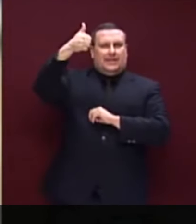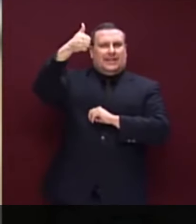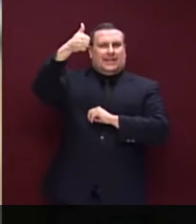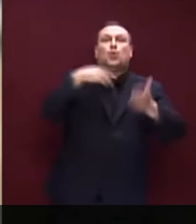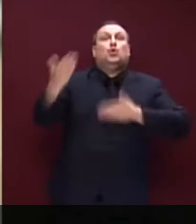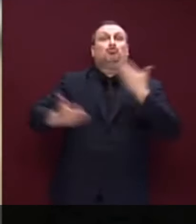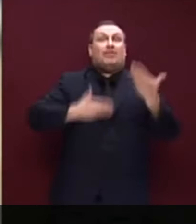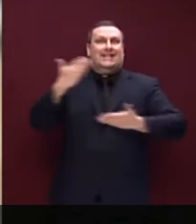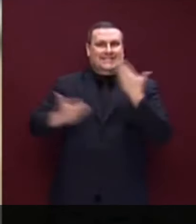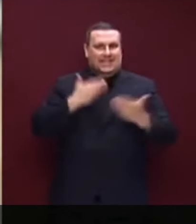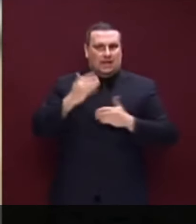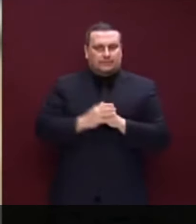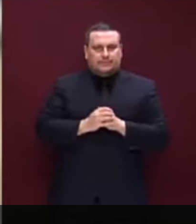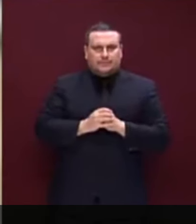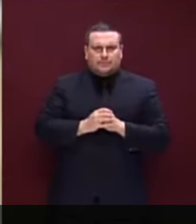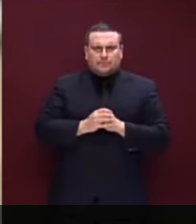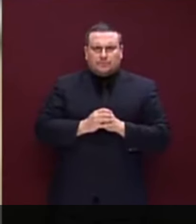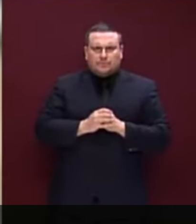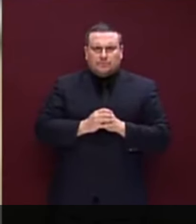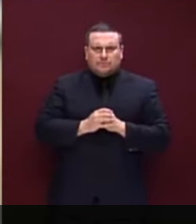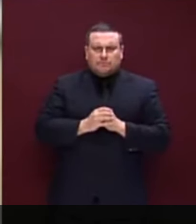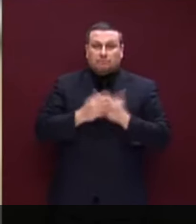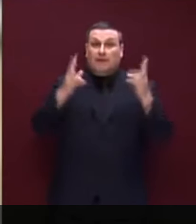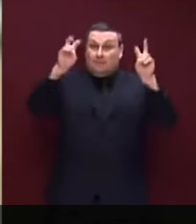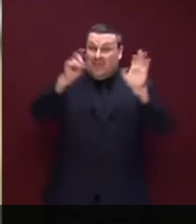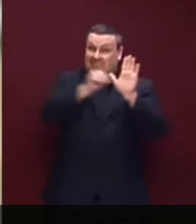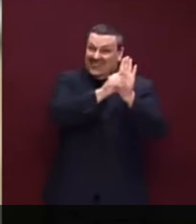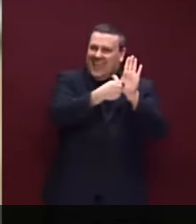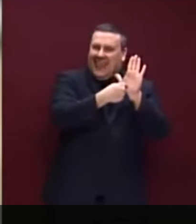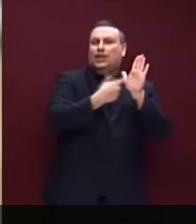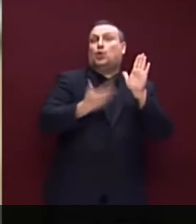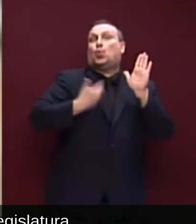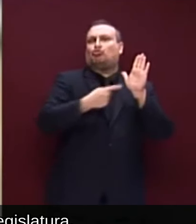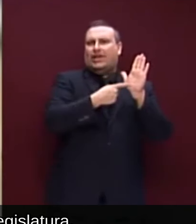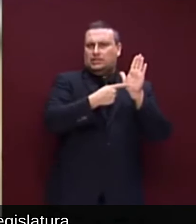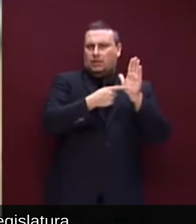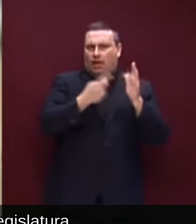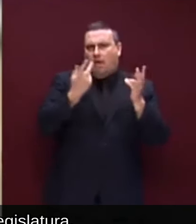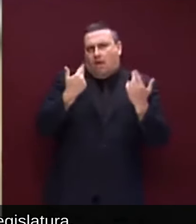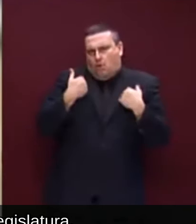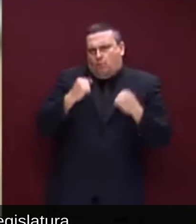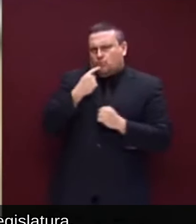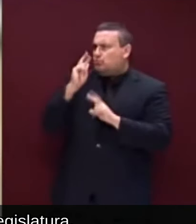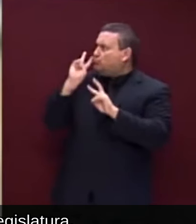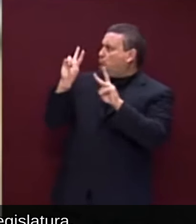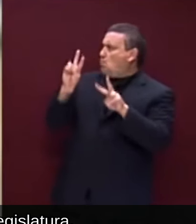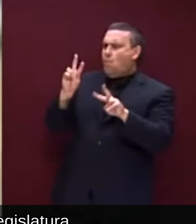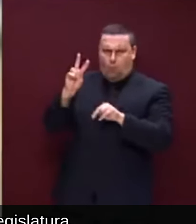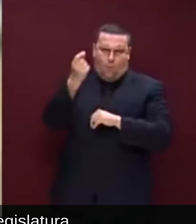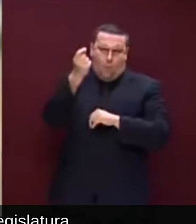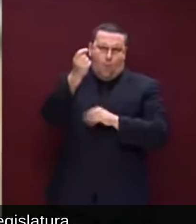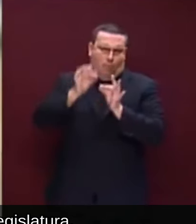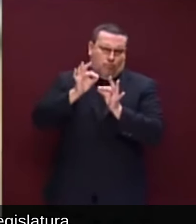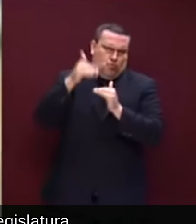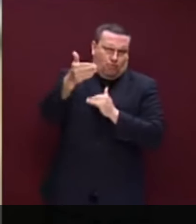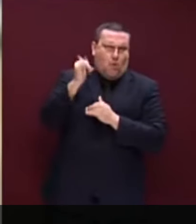'urgenza. È evidente, mi sembra a tutti, che ci sia un eccesso, ma non è un problema di questa legislatura, è un problema ormai